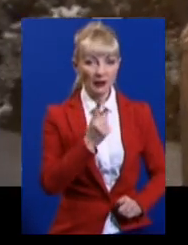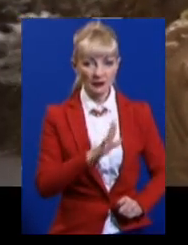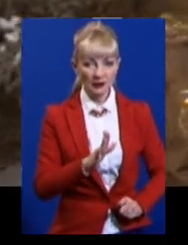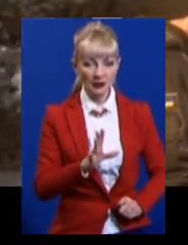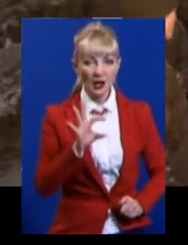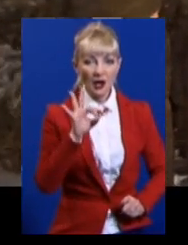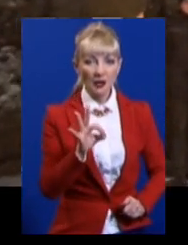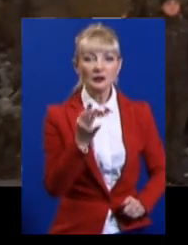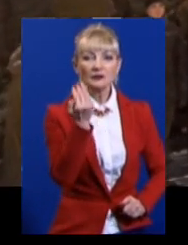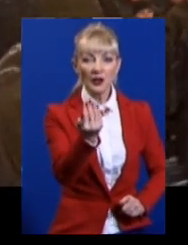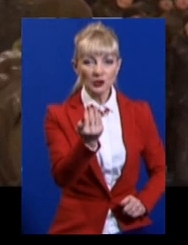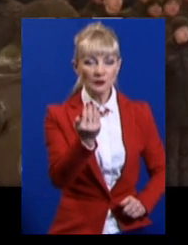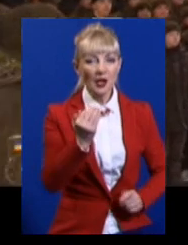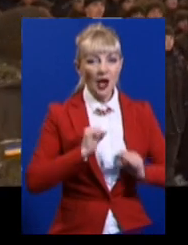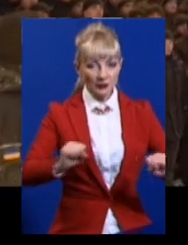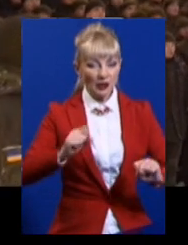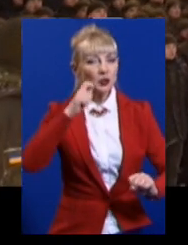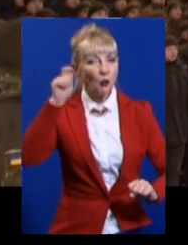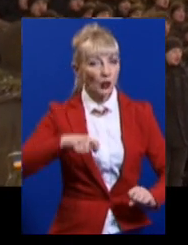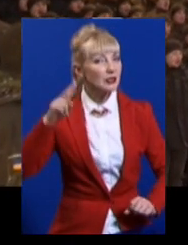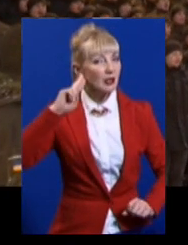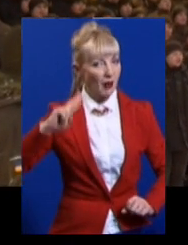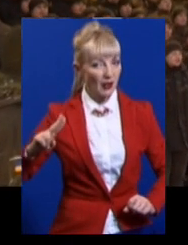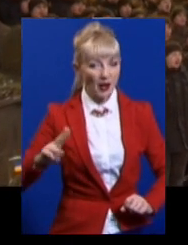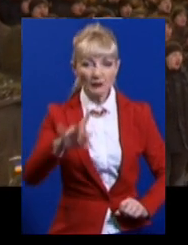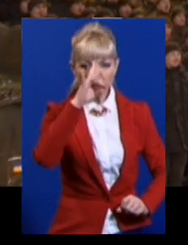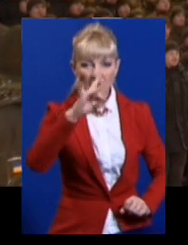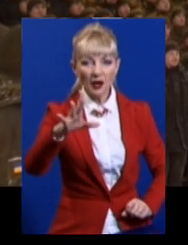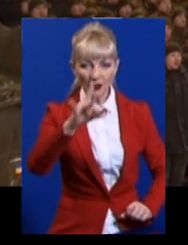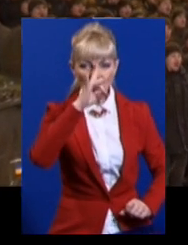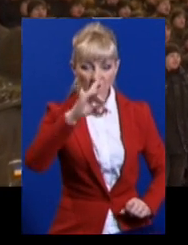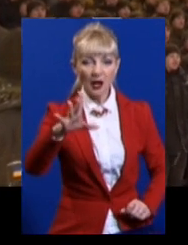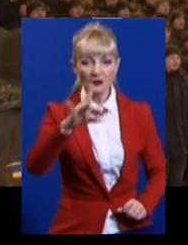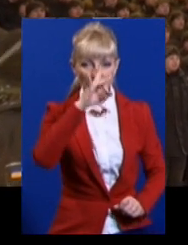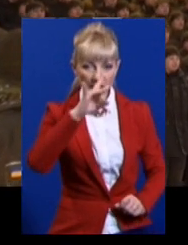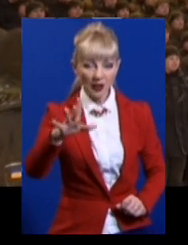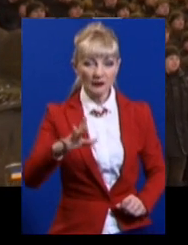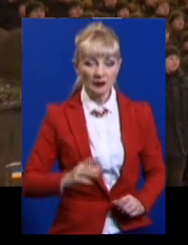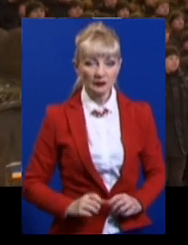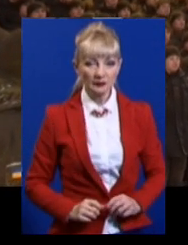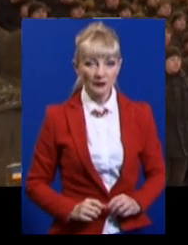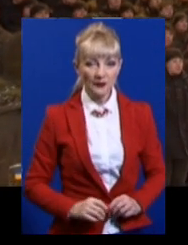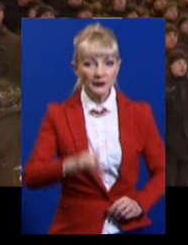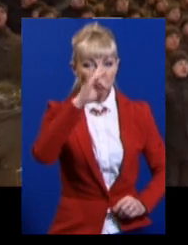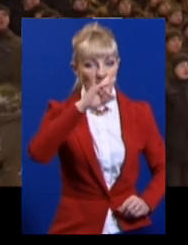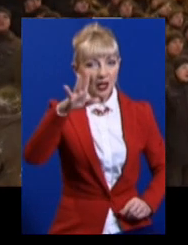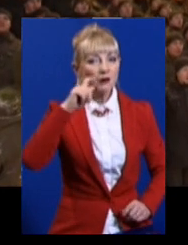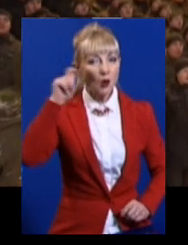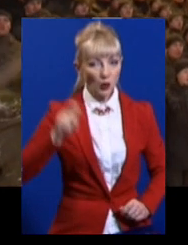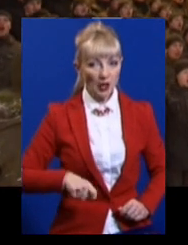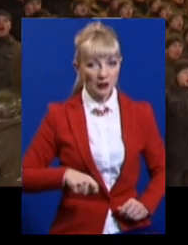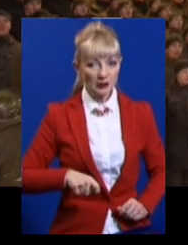Відважним українським морякам слава! Слава, слава, слава! Слава Україні!